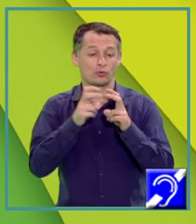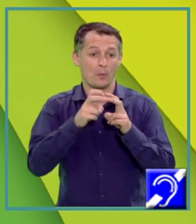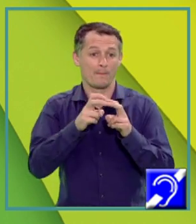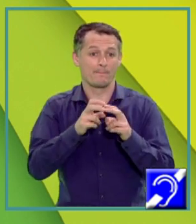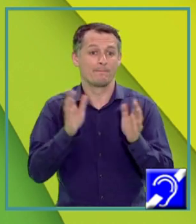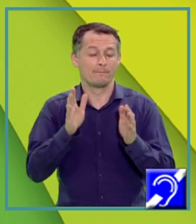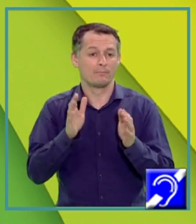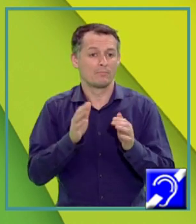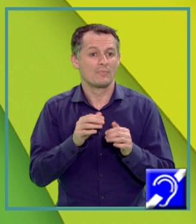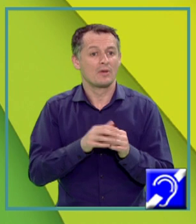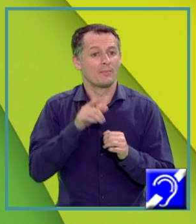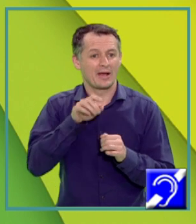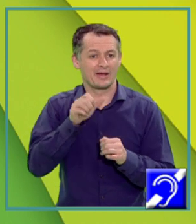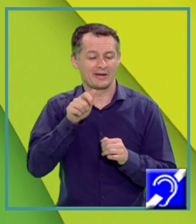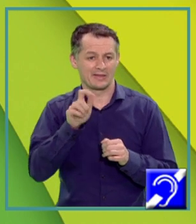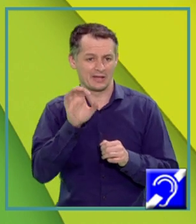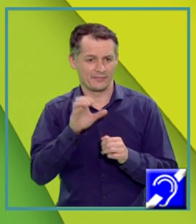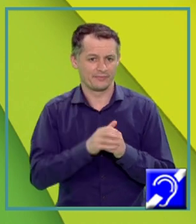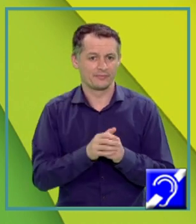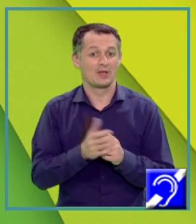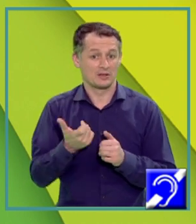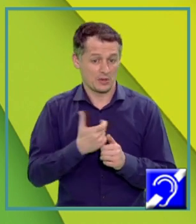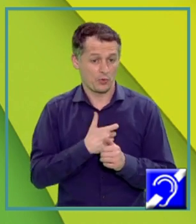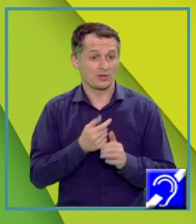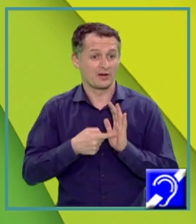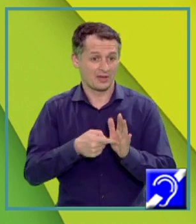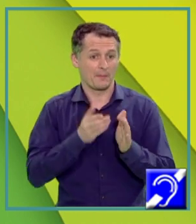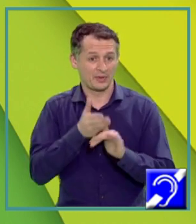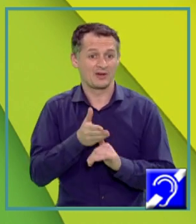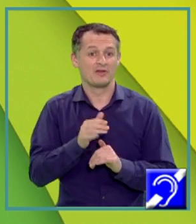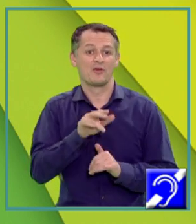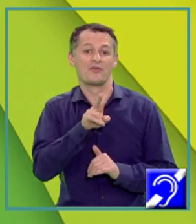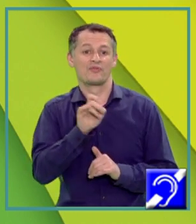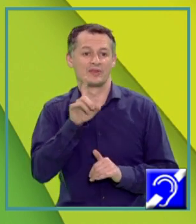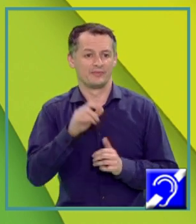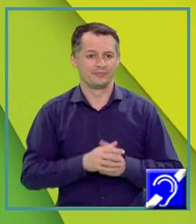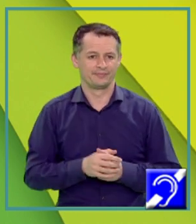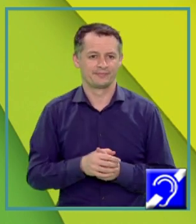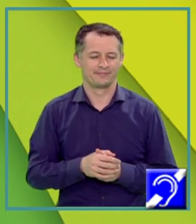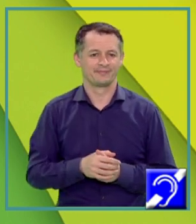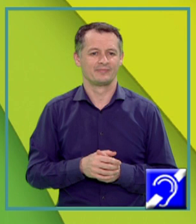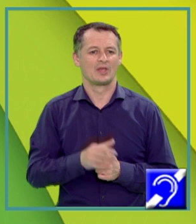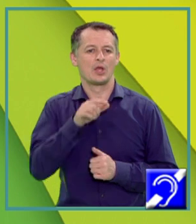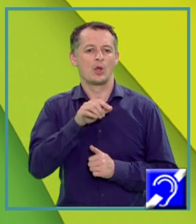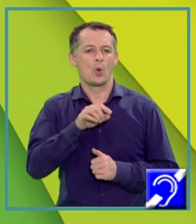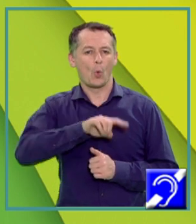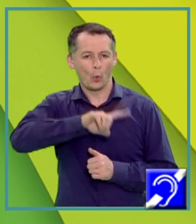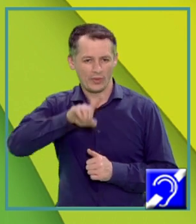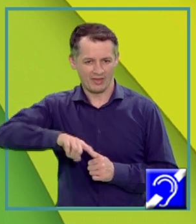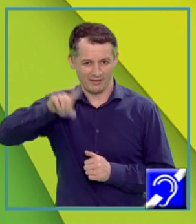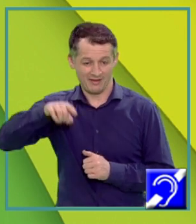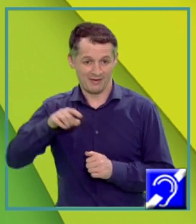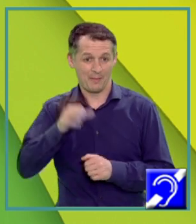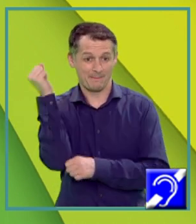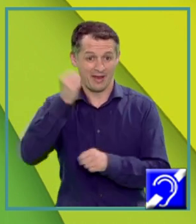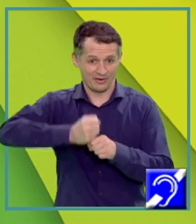electromagnetică transversală ce se poate propaga și prin vid. Vă reamintesc că undele mecanice se